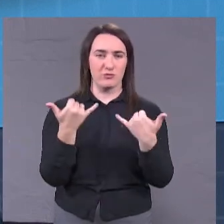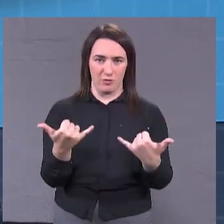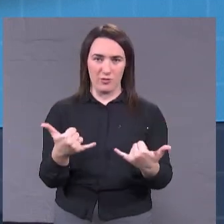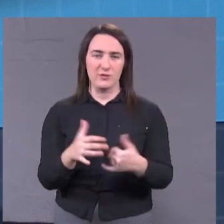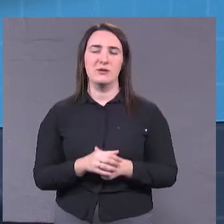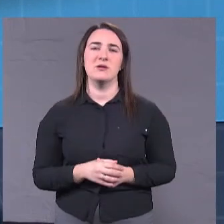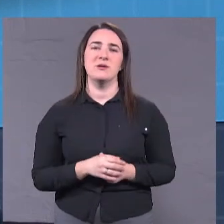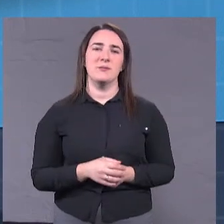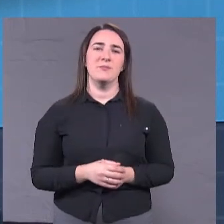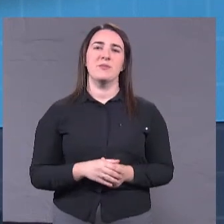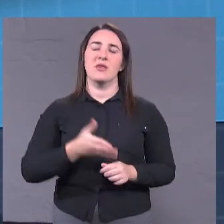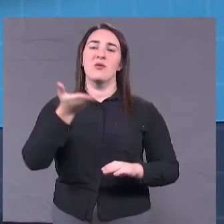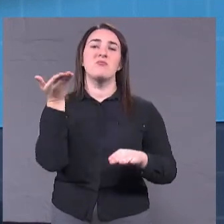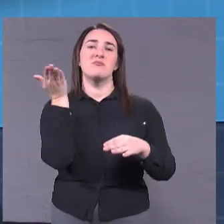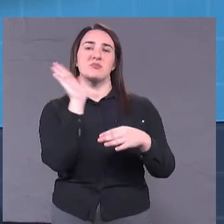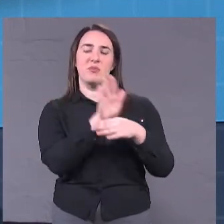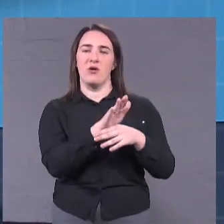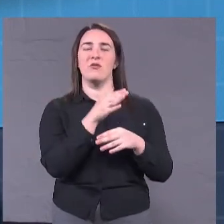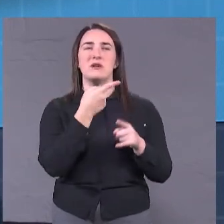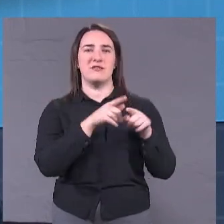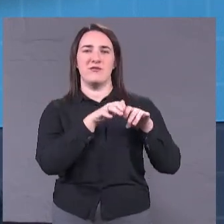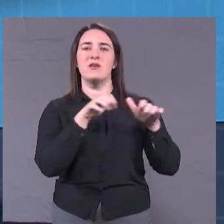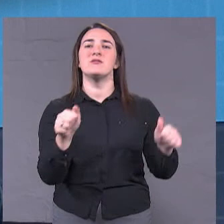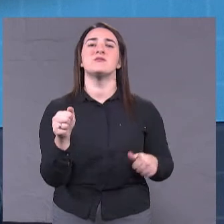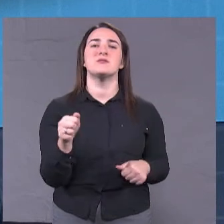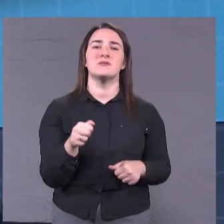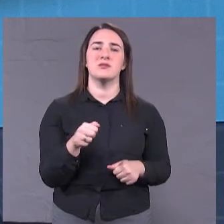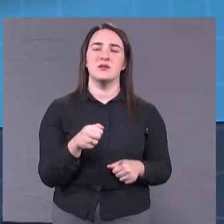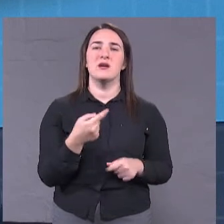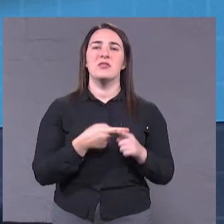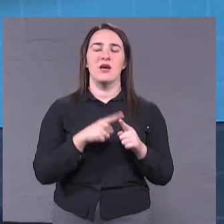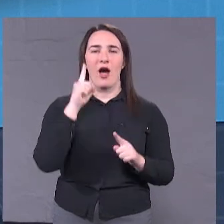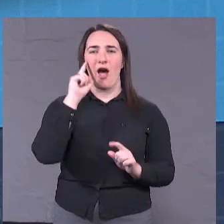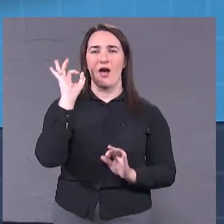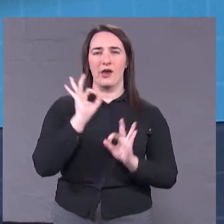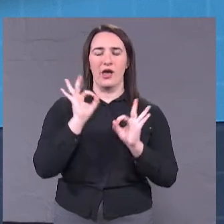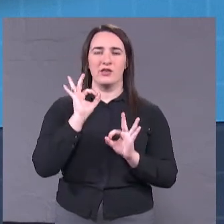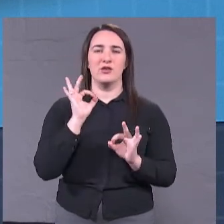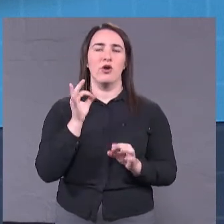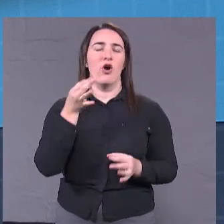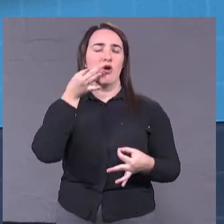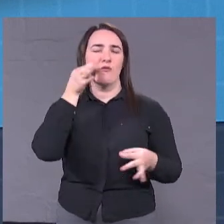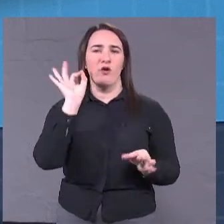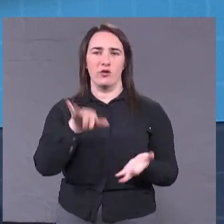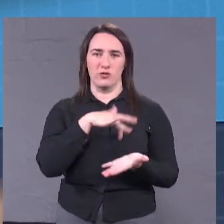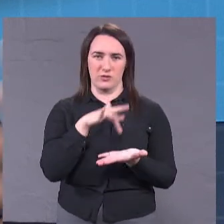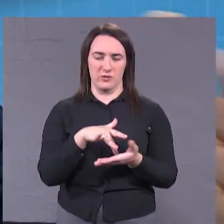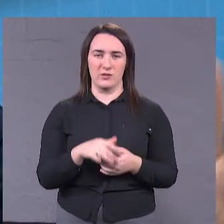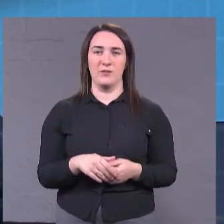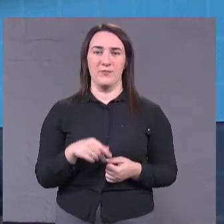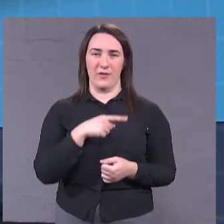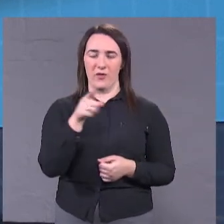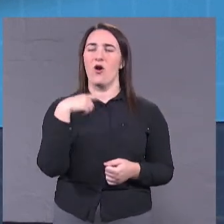приговор об этой власти є рейтинг комфортності городів. І вот ви говорите о